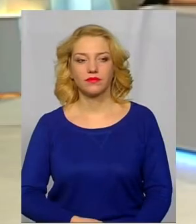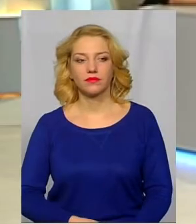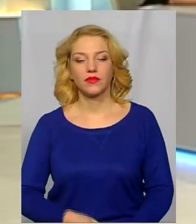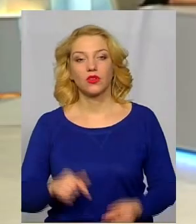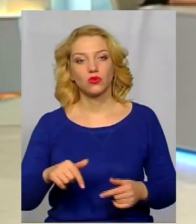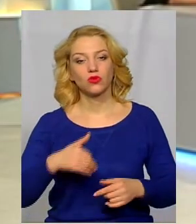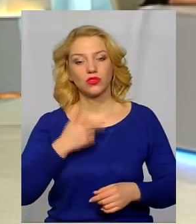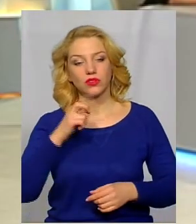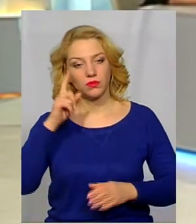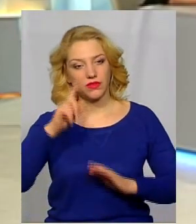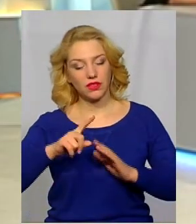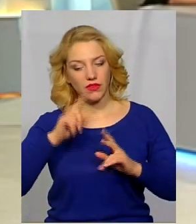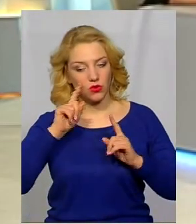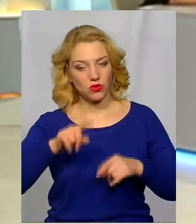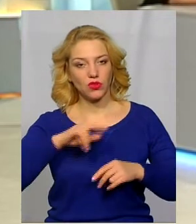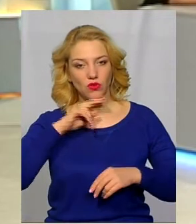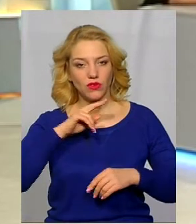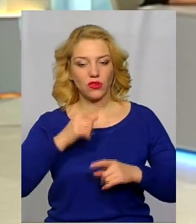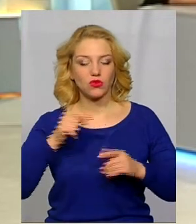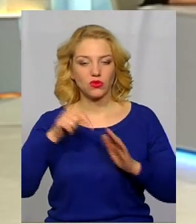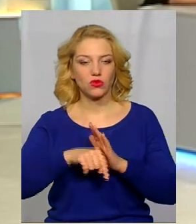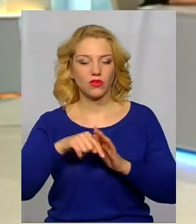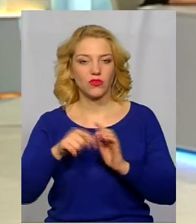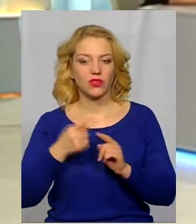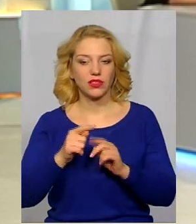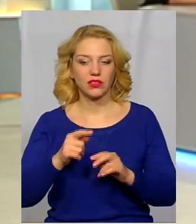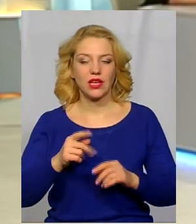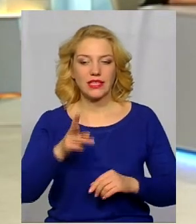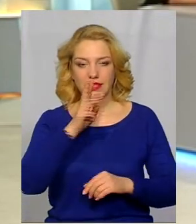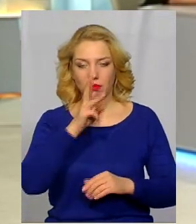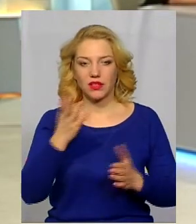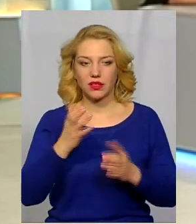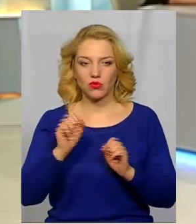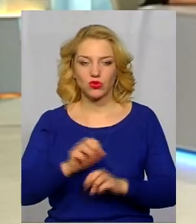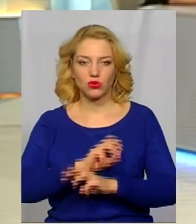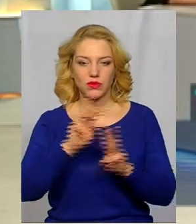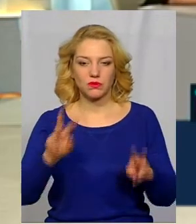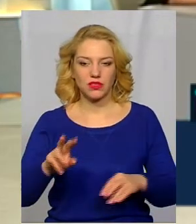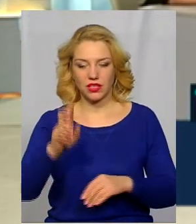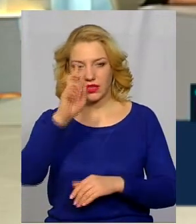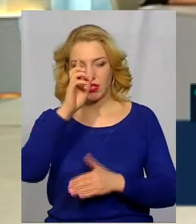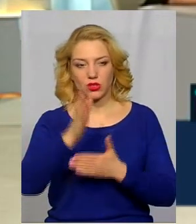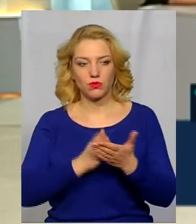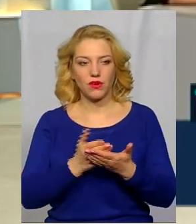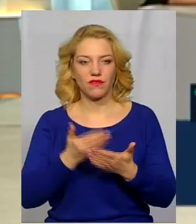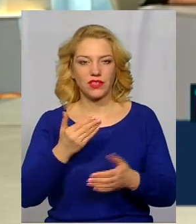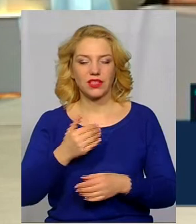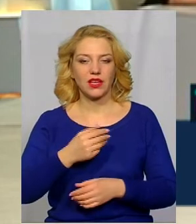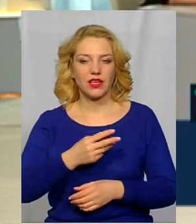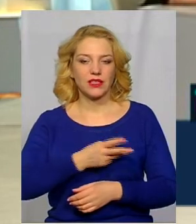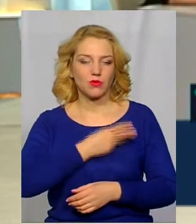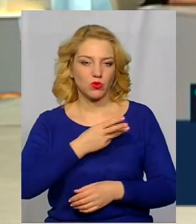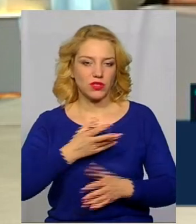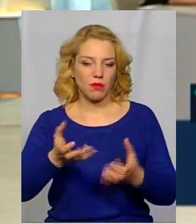Тут хотілося б звернути увагу стосовно тих достойних зарплат, які, начебто, можуть обезпечити держслужбовців від спокуси брати хабарі.